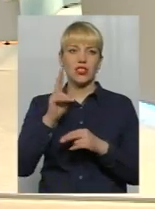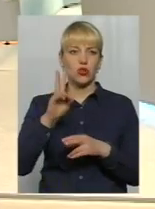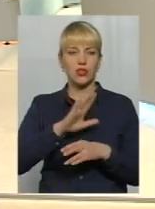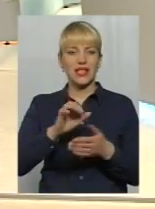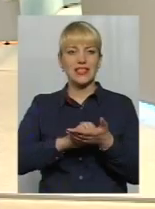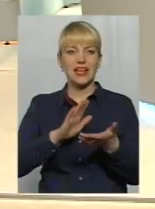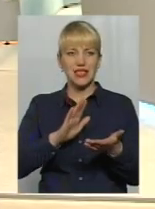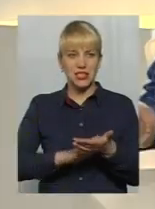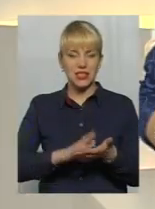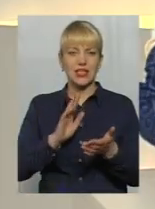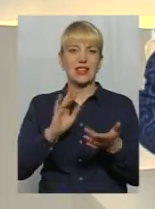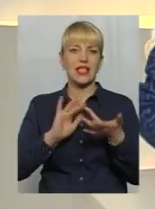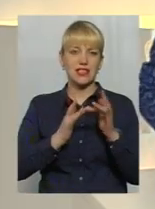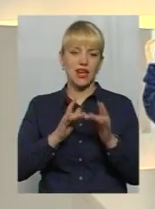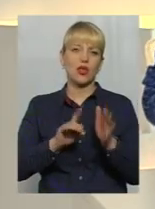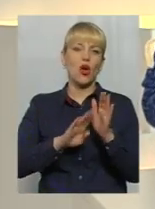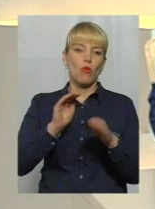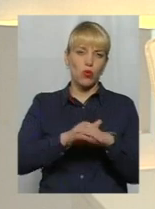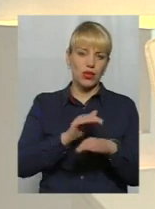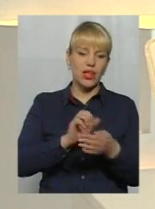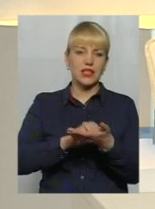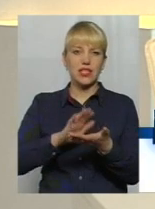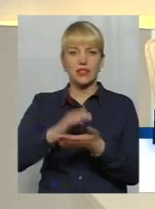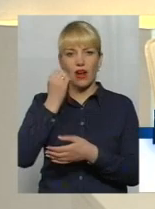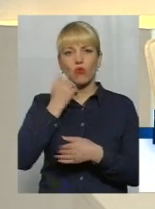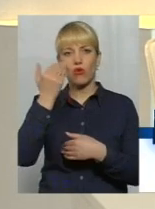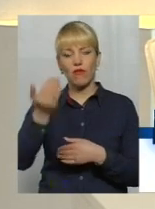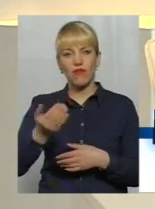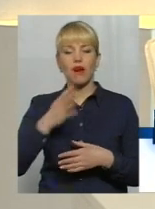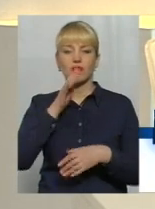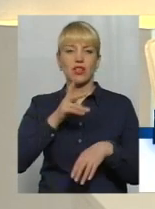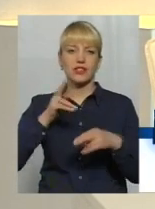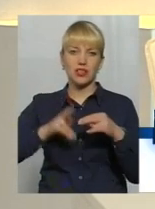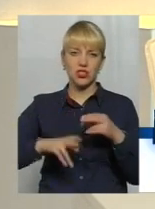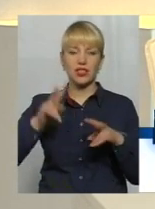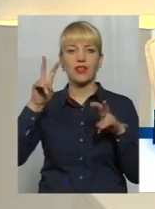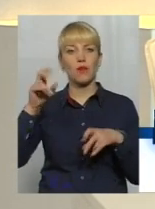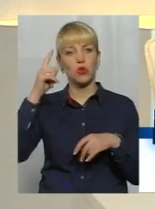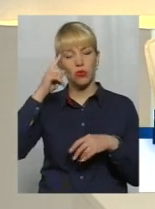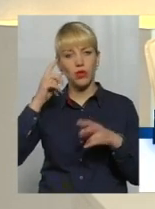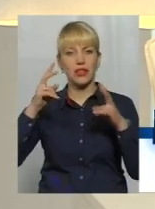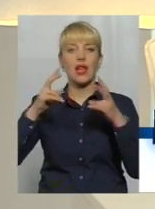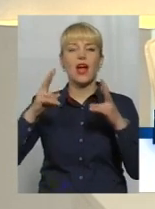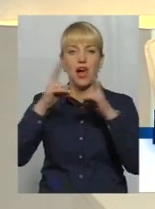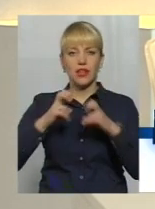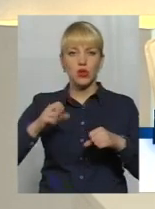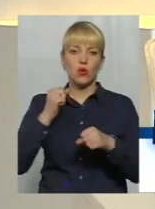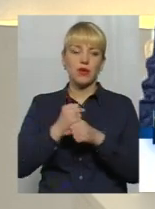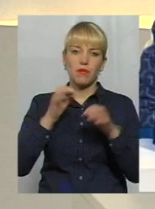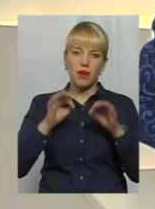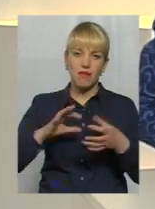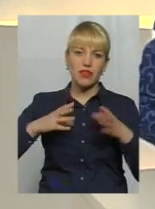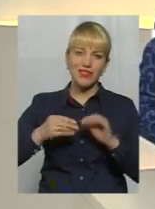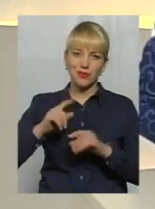зареєструвався на сайті, будь ласка, реєструйтеся. Дякую вам. Наш час вже вичерпаний. Це була тема. Думайте, аналізуйте, робіть правильні висновки.